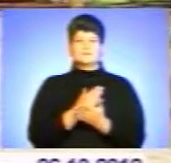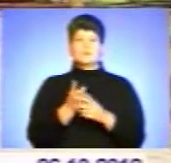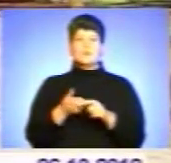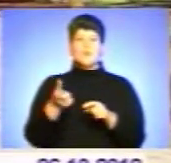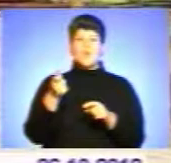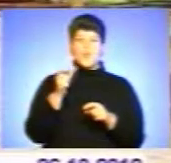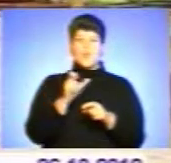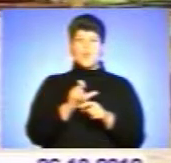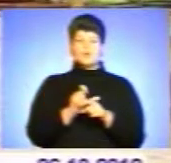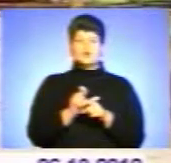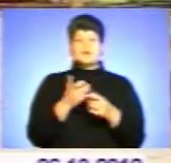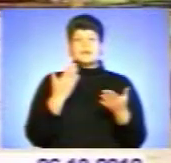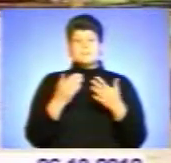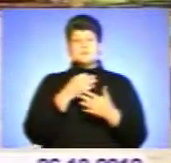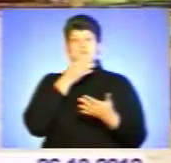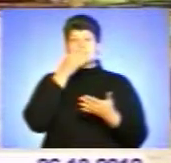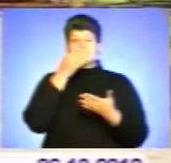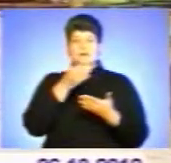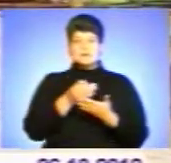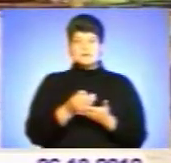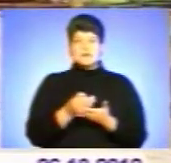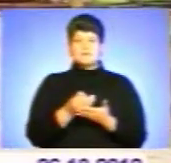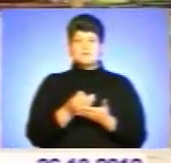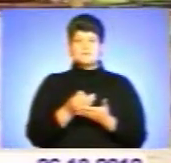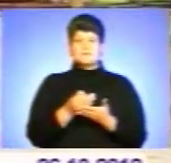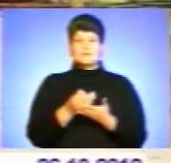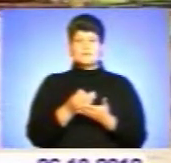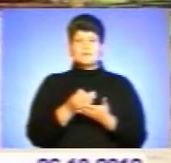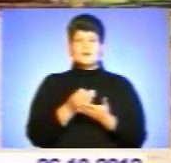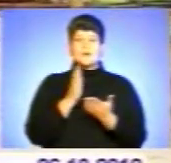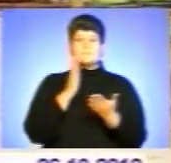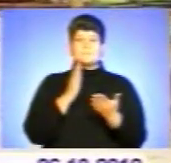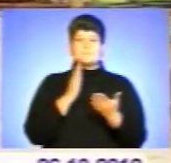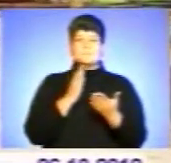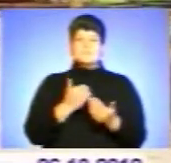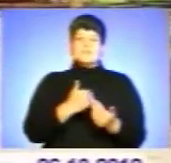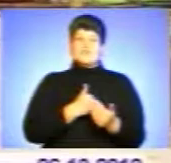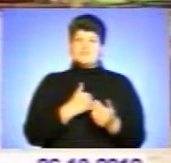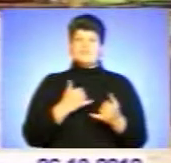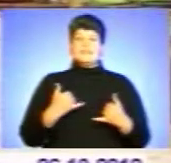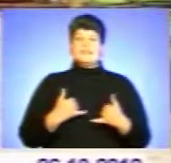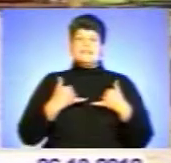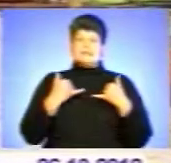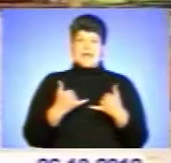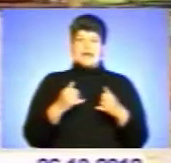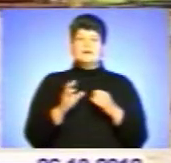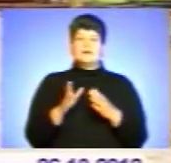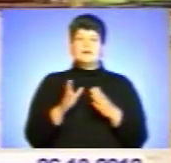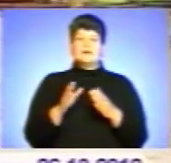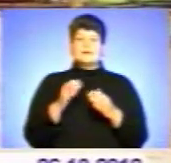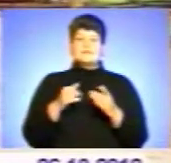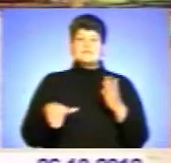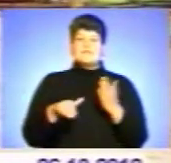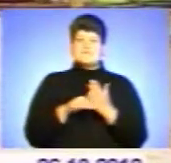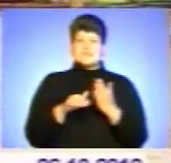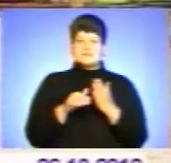я би сказав, мотивованими для інвесторів і можливість відкриття